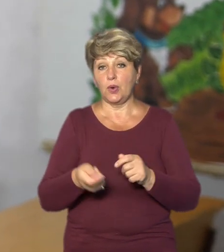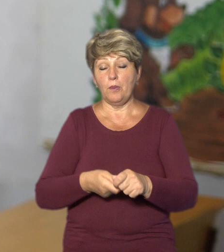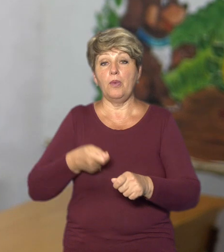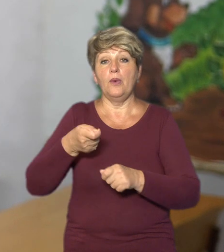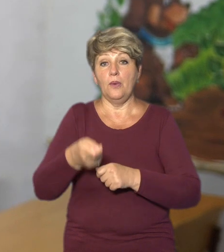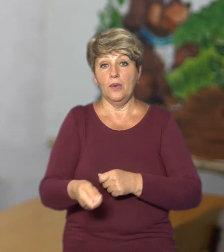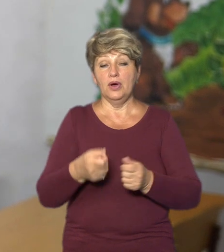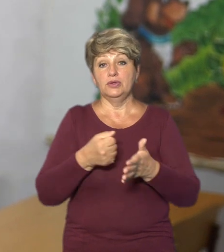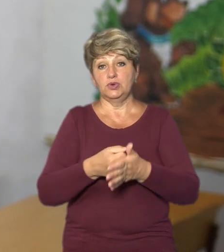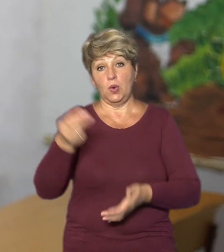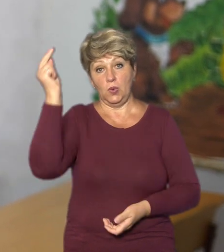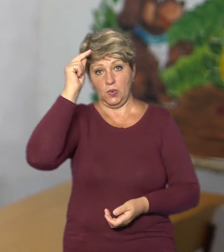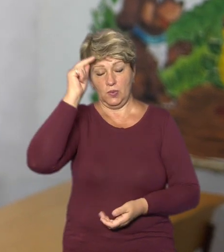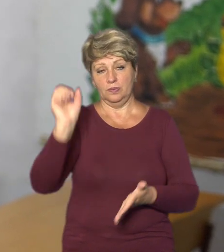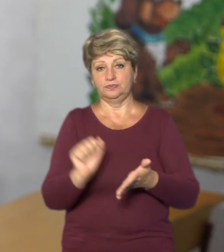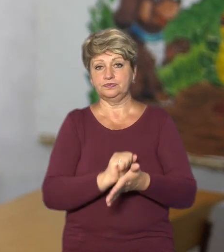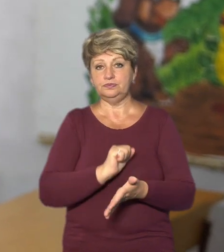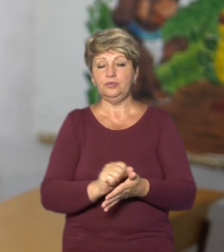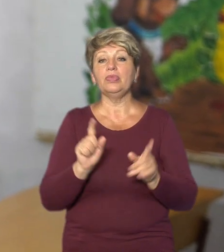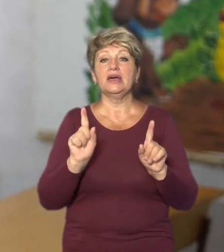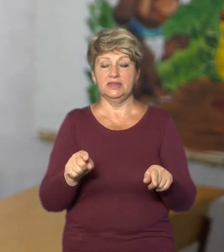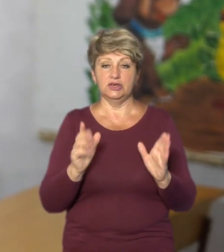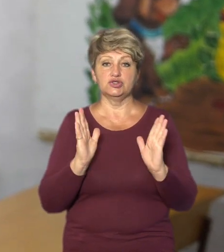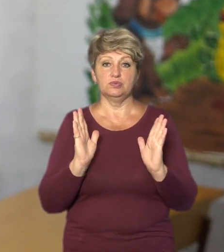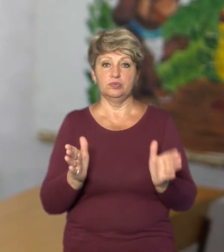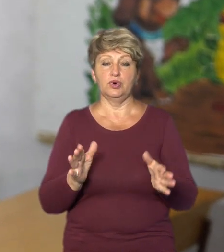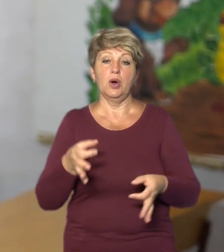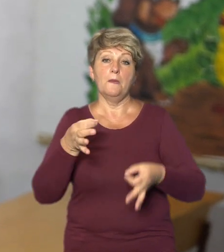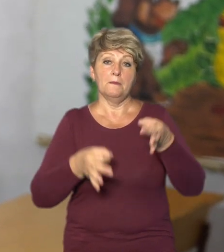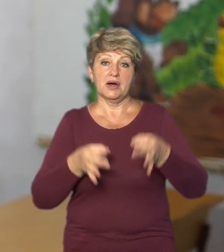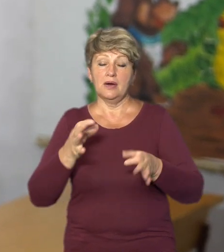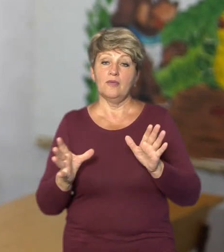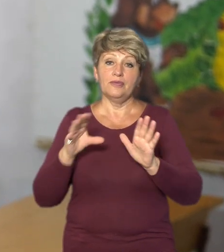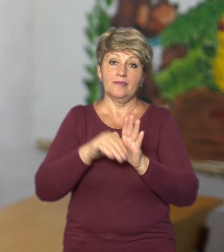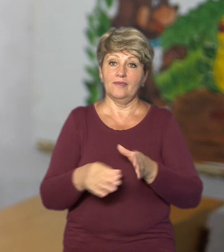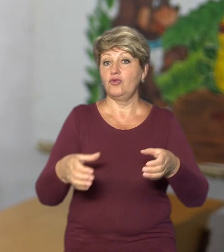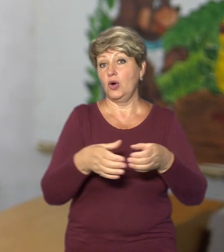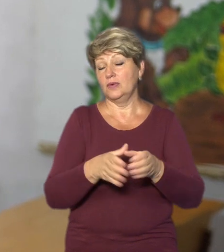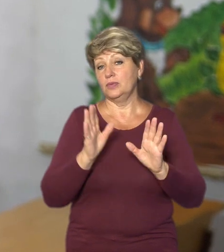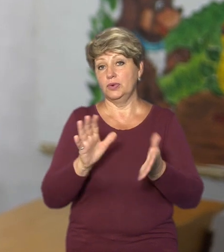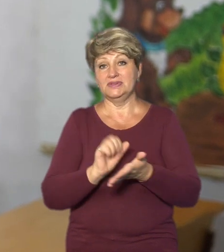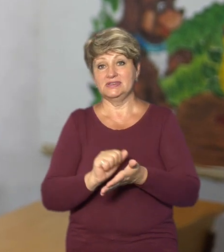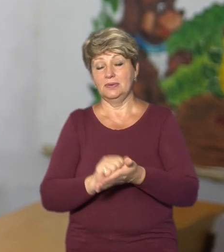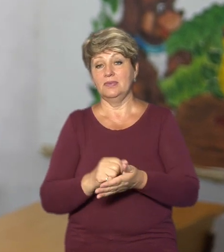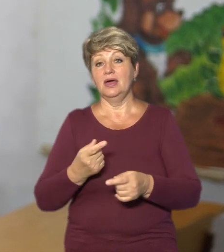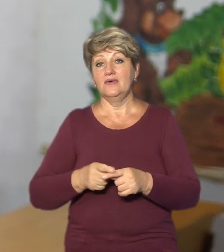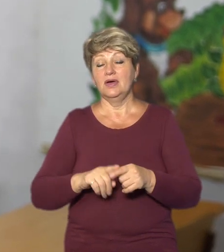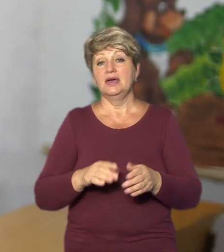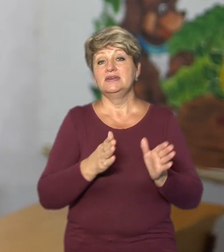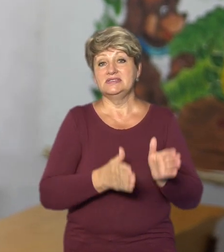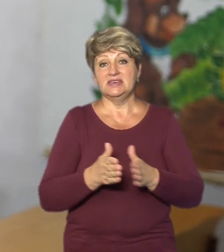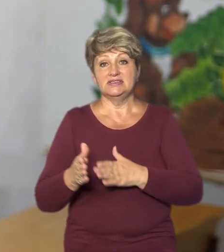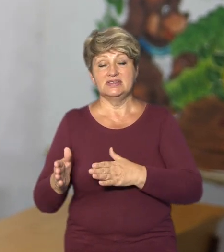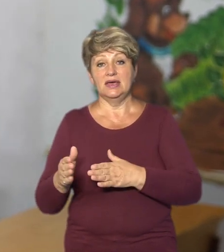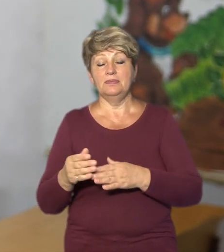для навчання. І вони теж будуть природньо введені в колективи і будуть займатися теж в системі офлайн, вже